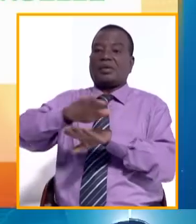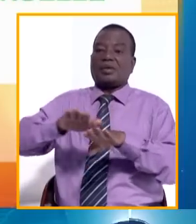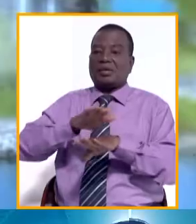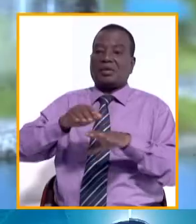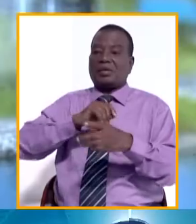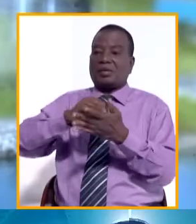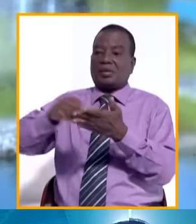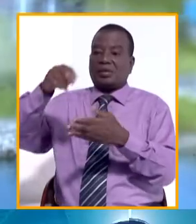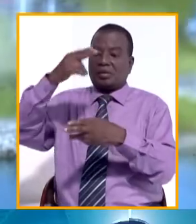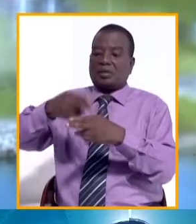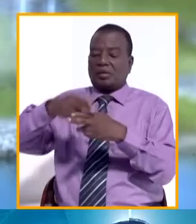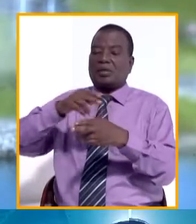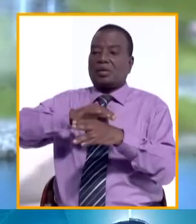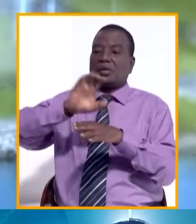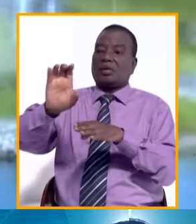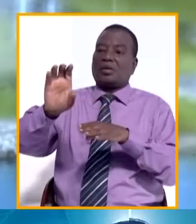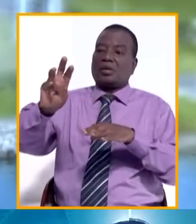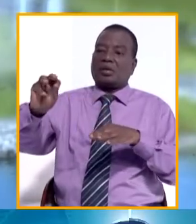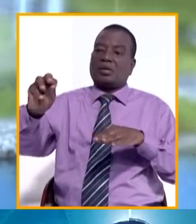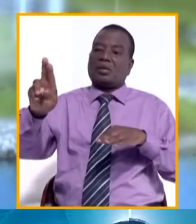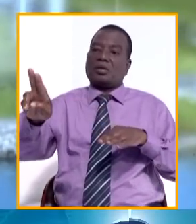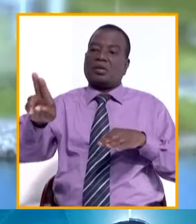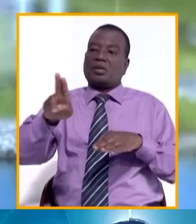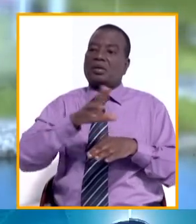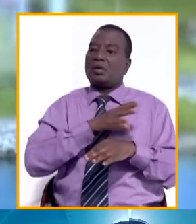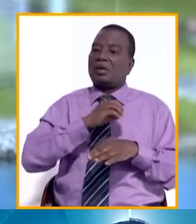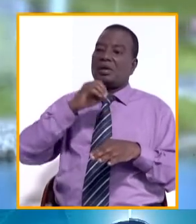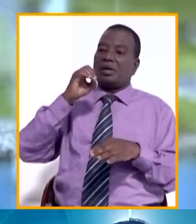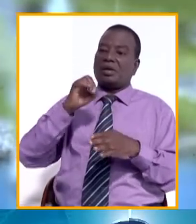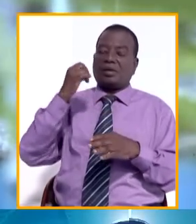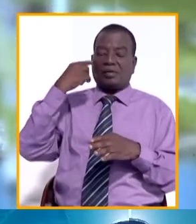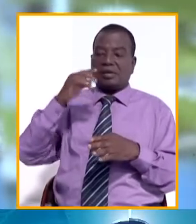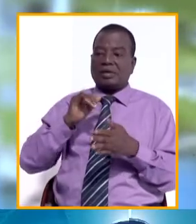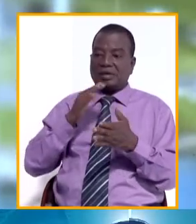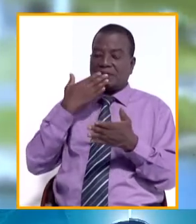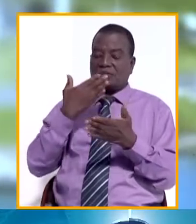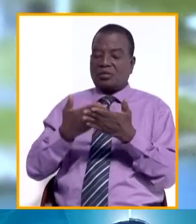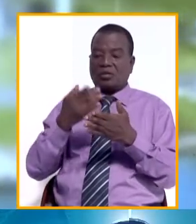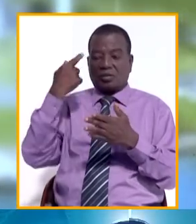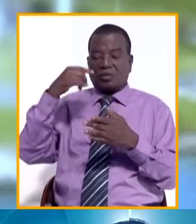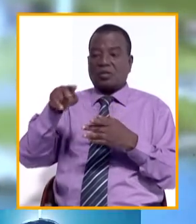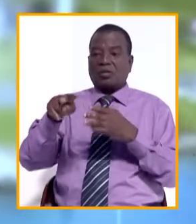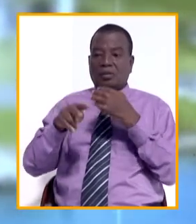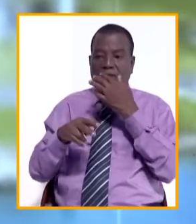CMU. L'initiative bénéficie du soutien du ministère de tutelle et de la Caisse nationale d'assurance maladie universelle.